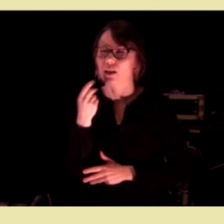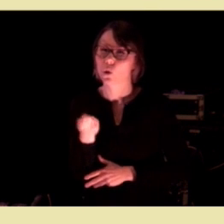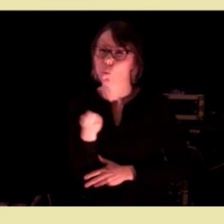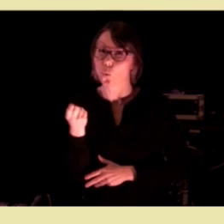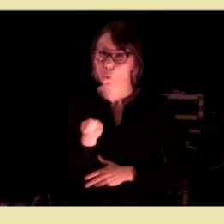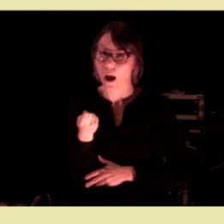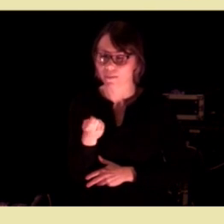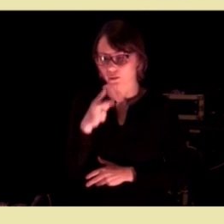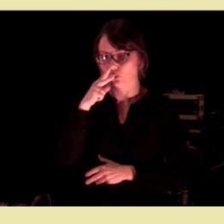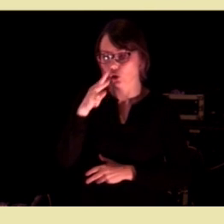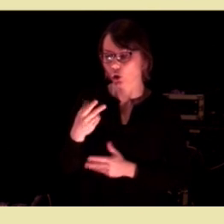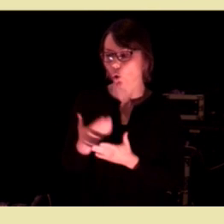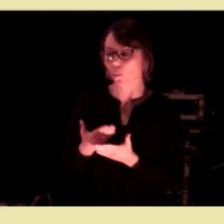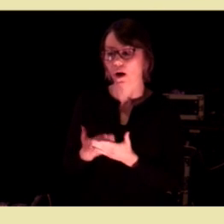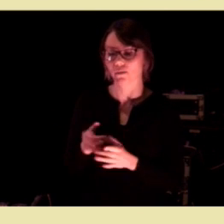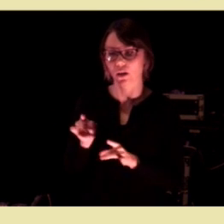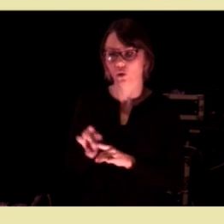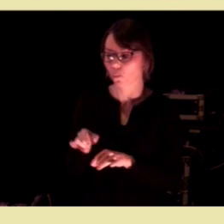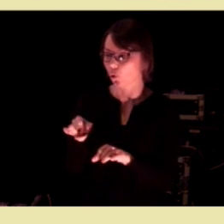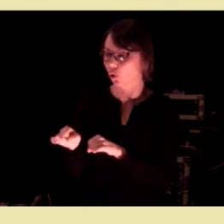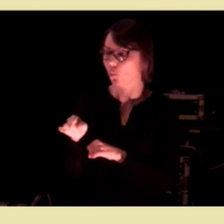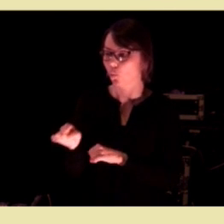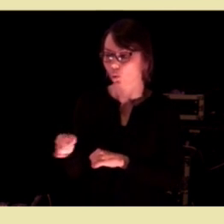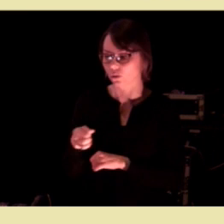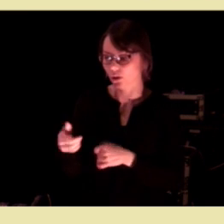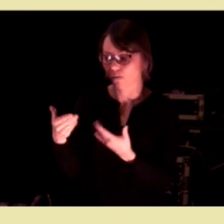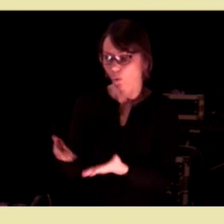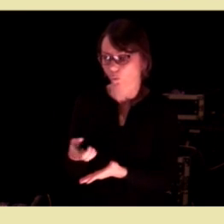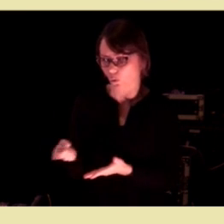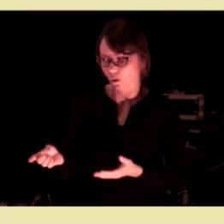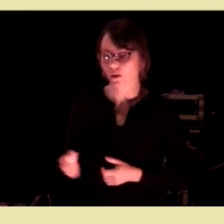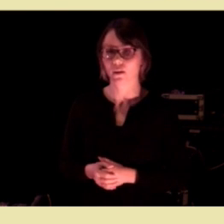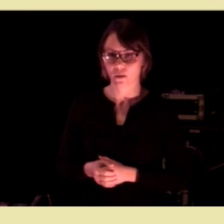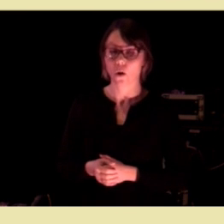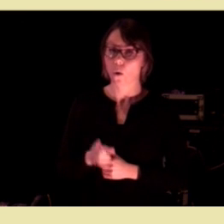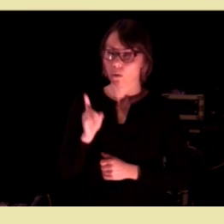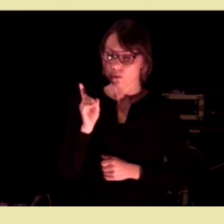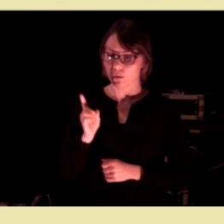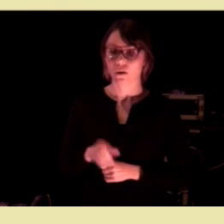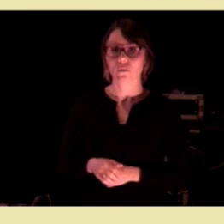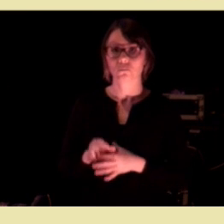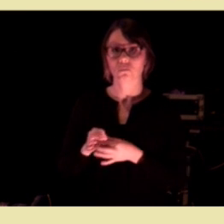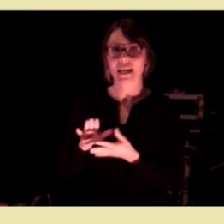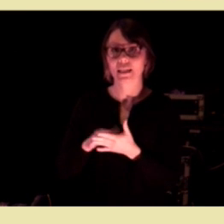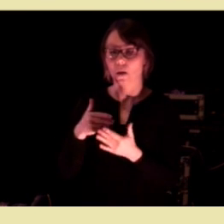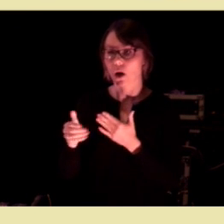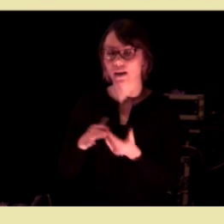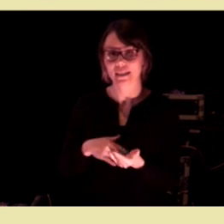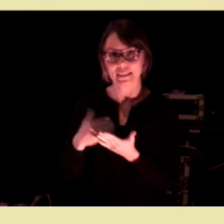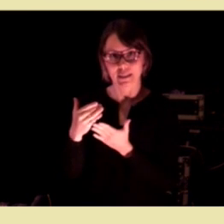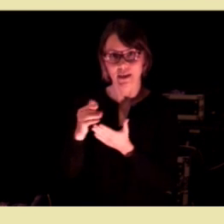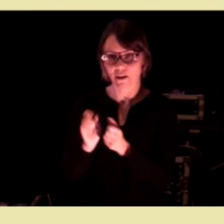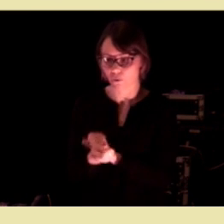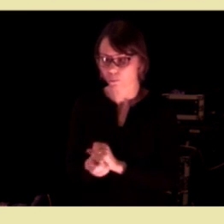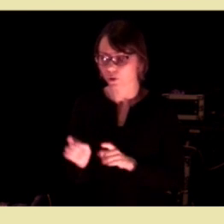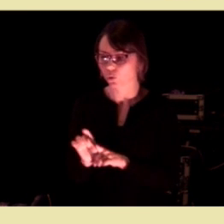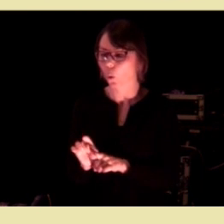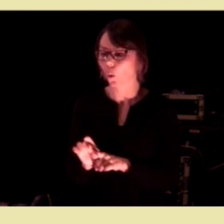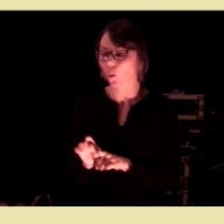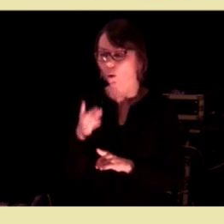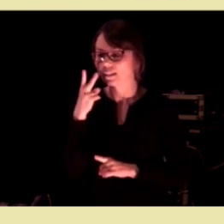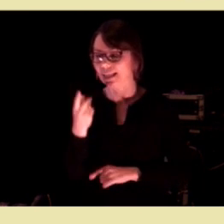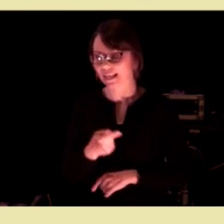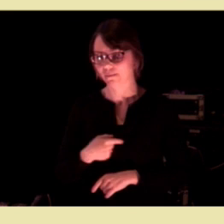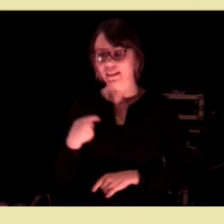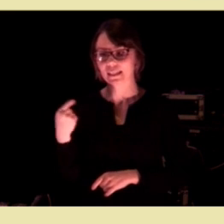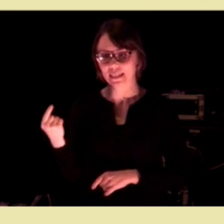noen av de nye oppgavene som kommunene har fått. Og ikke minst innenfor samhandlingsreformen så ser